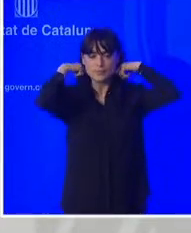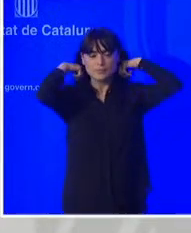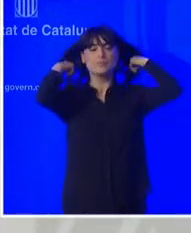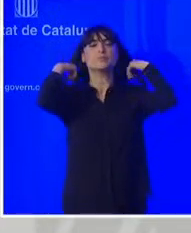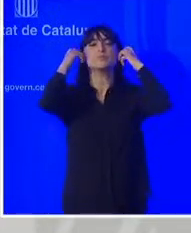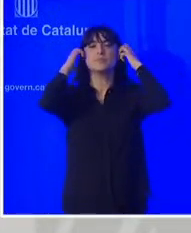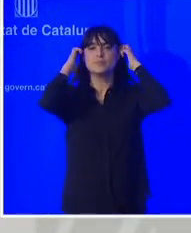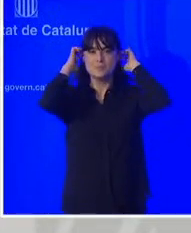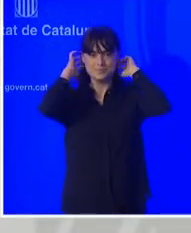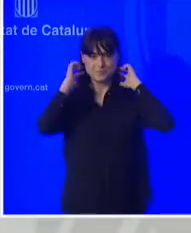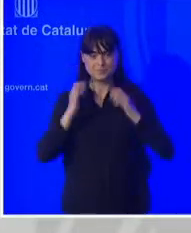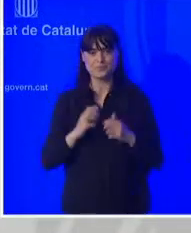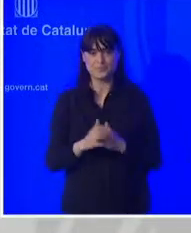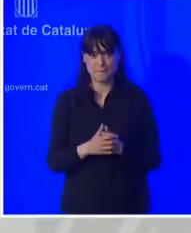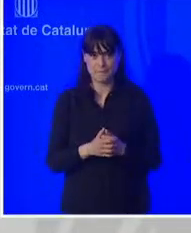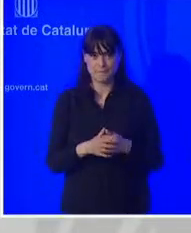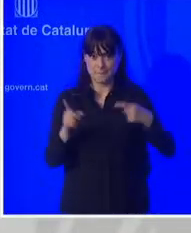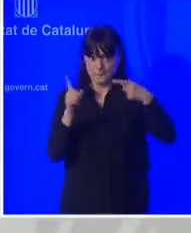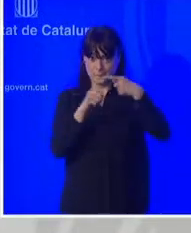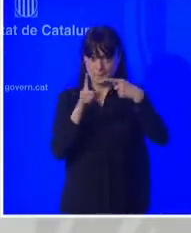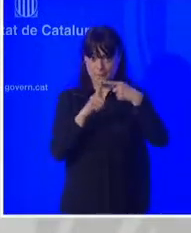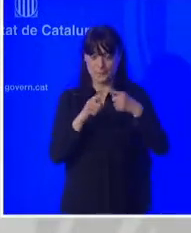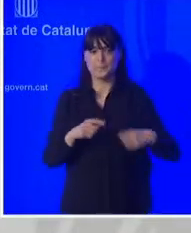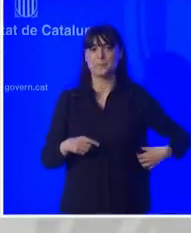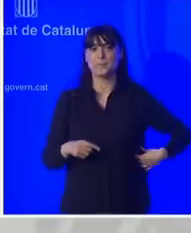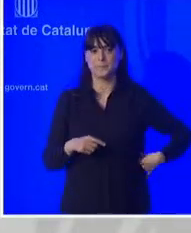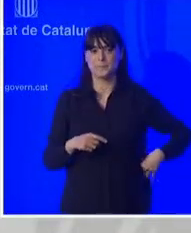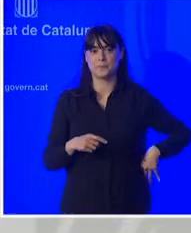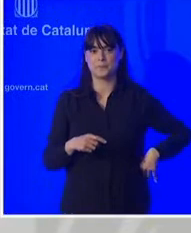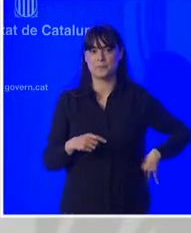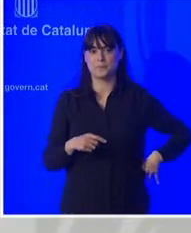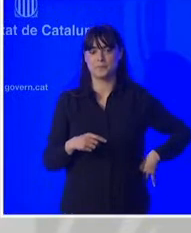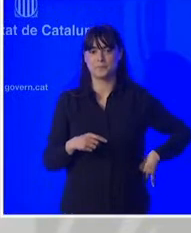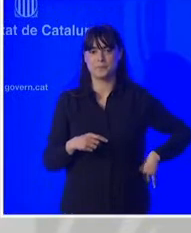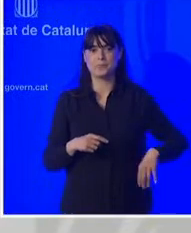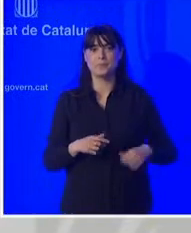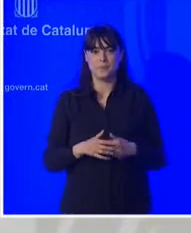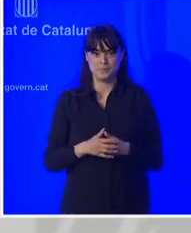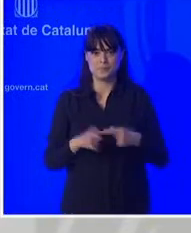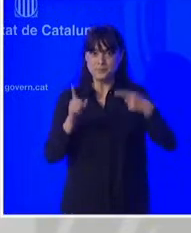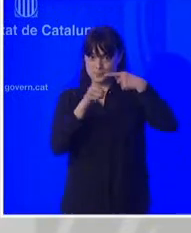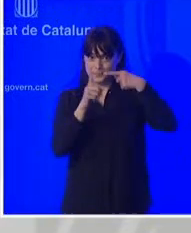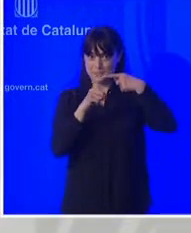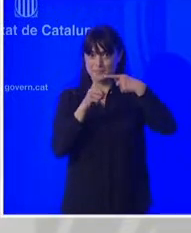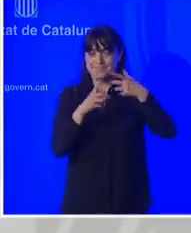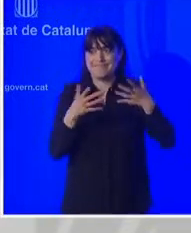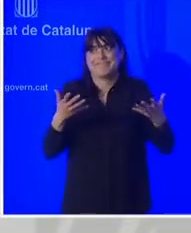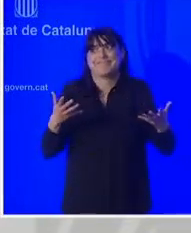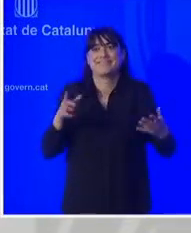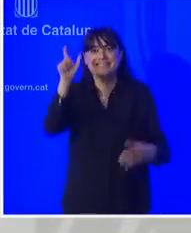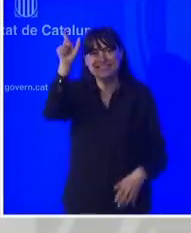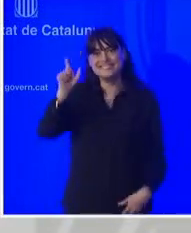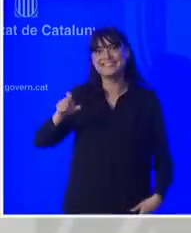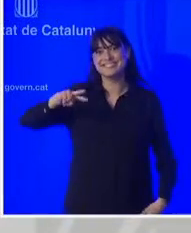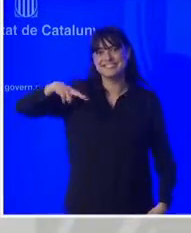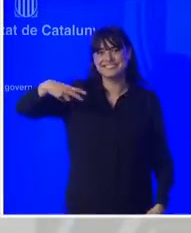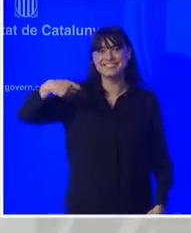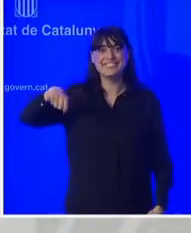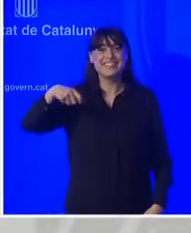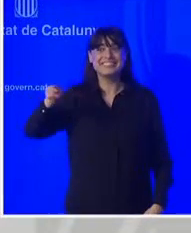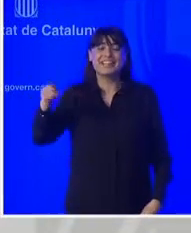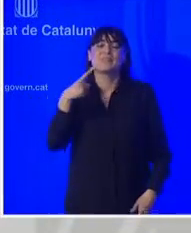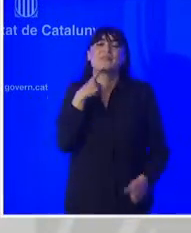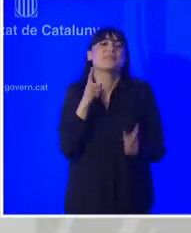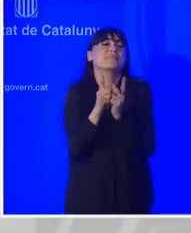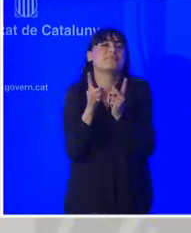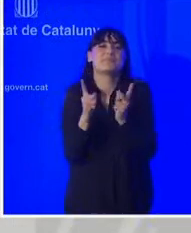Bé referent a la primera pregunta ha estat senzillament un comentari i quatre punts per si de cas era